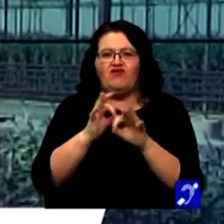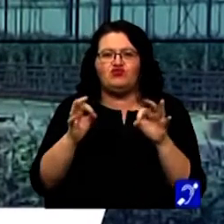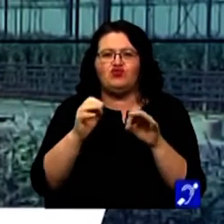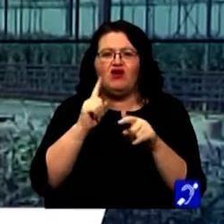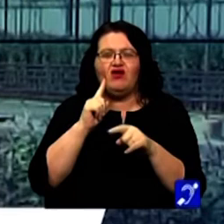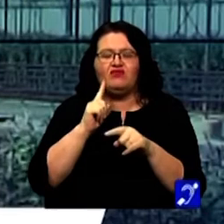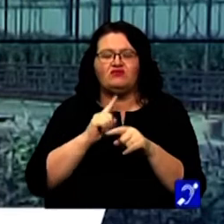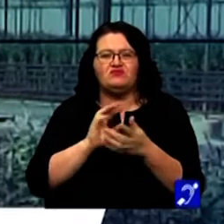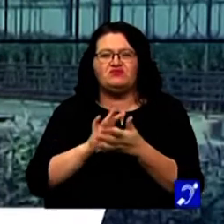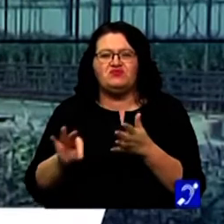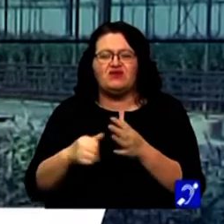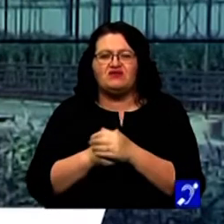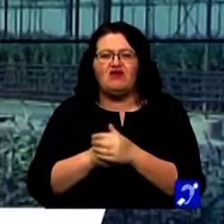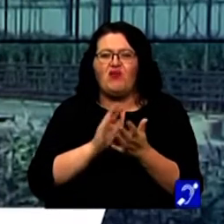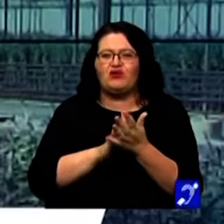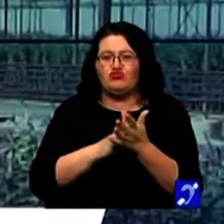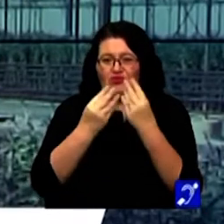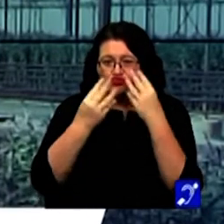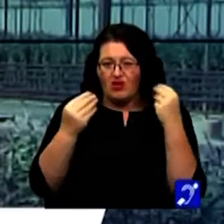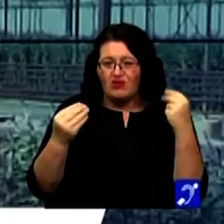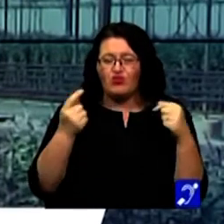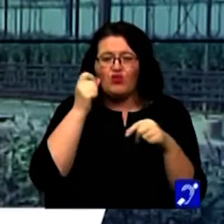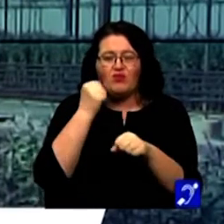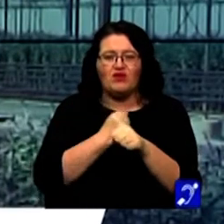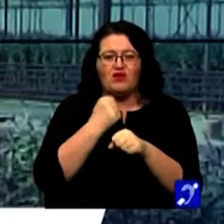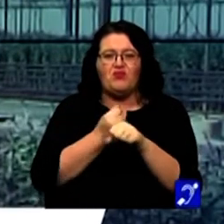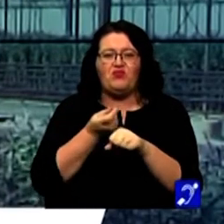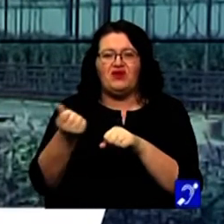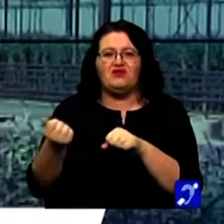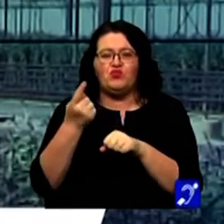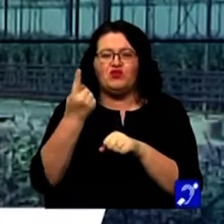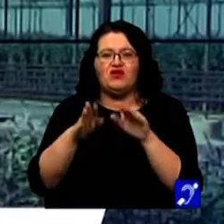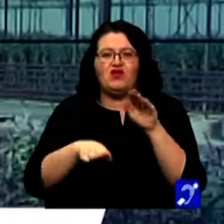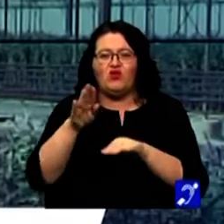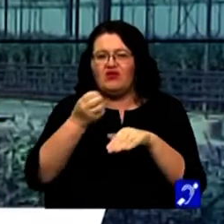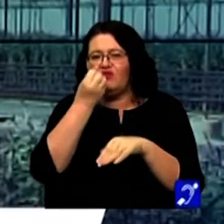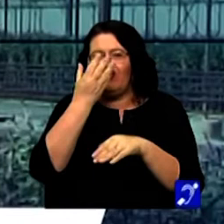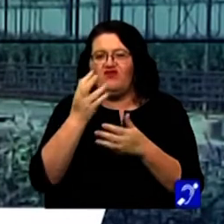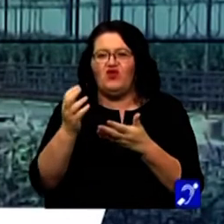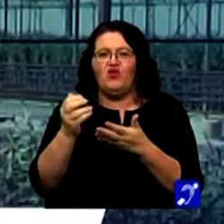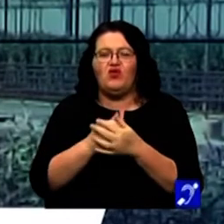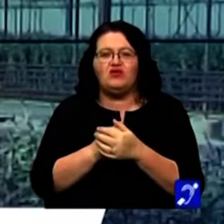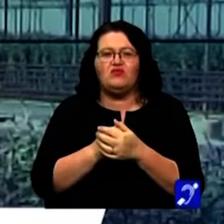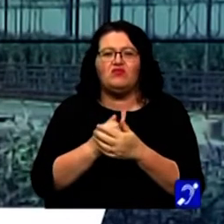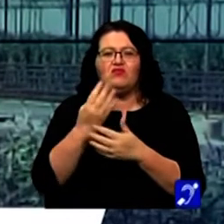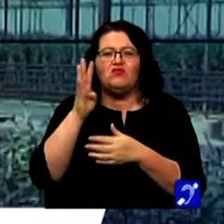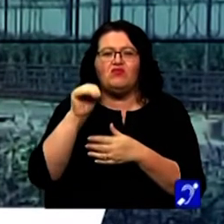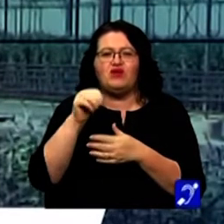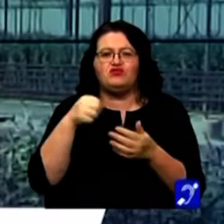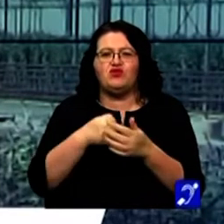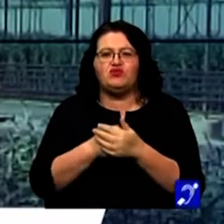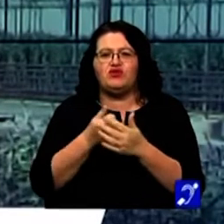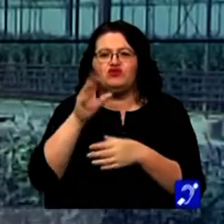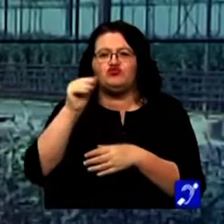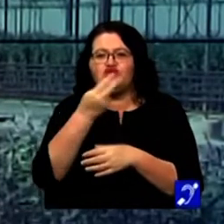aromat. Licoarea este atât de apreciată încât producătorii plătesc pe kilogramul de flori de busuioc african între 40 și 50